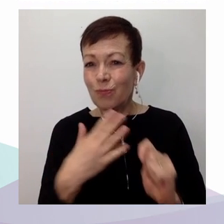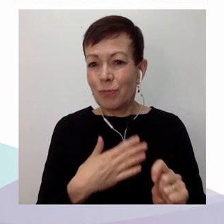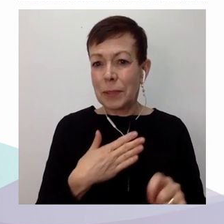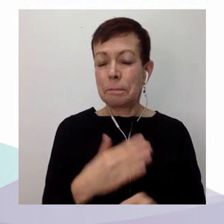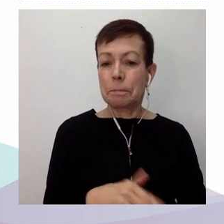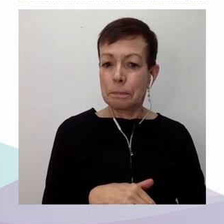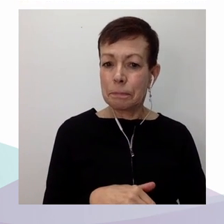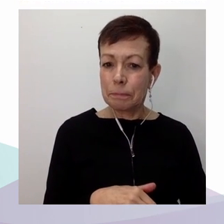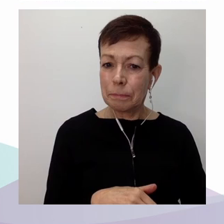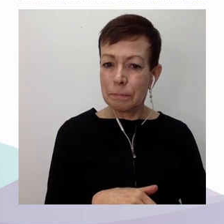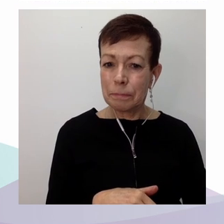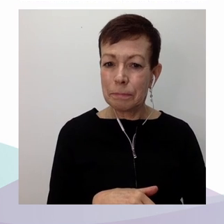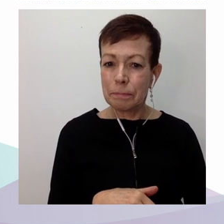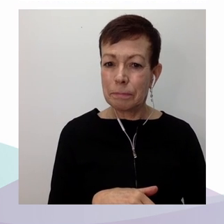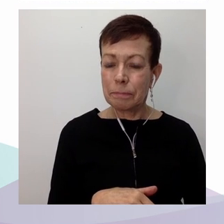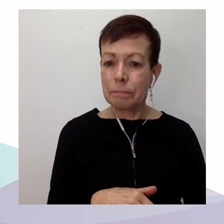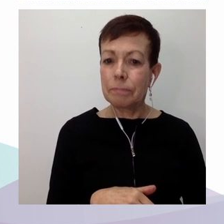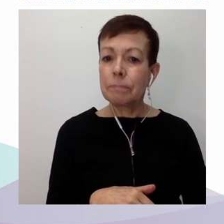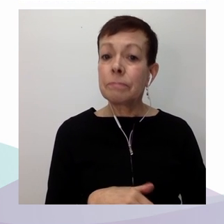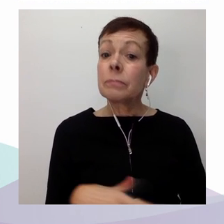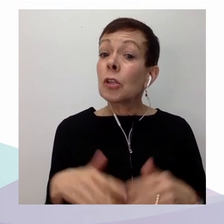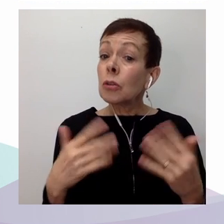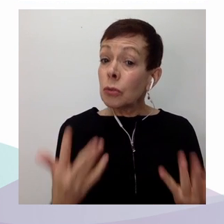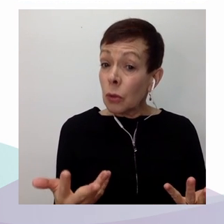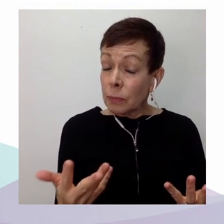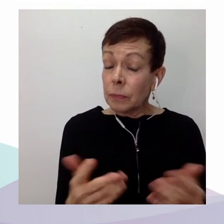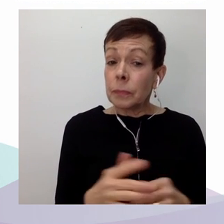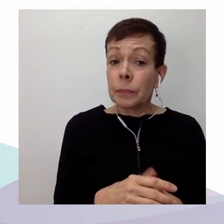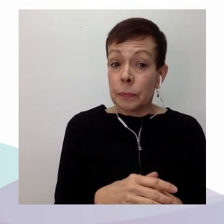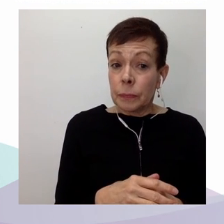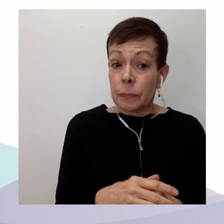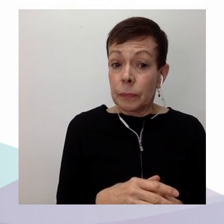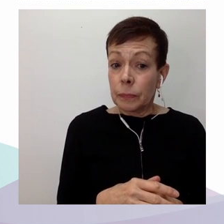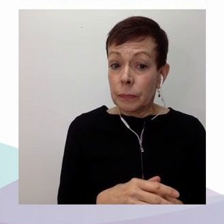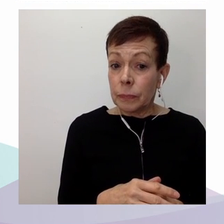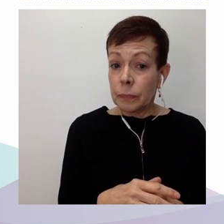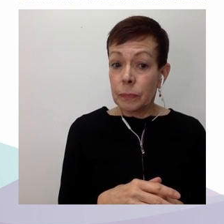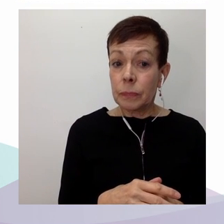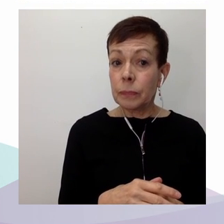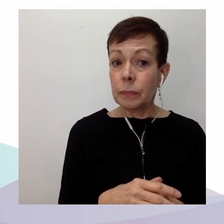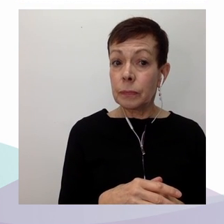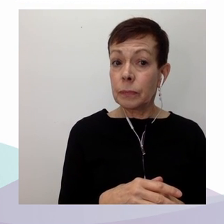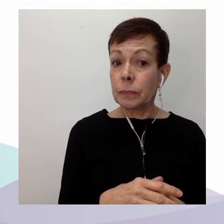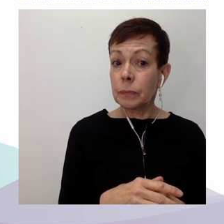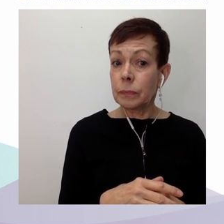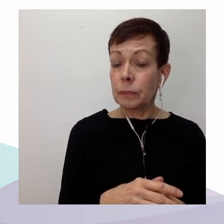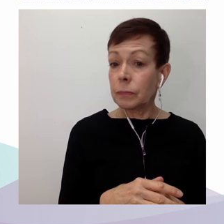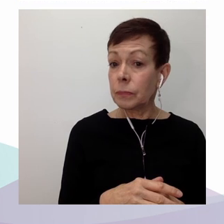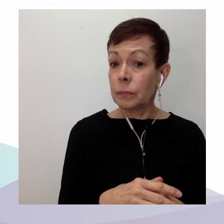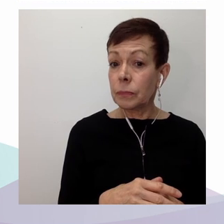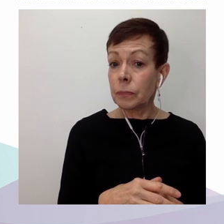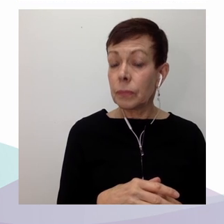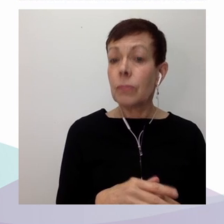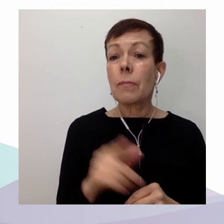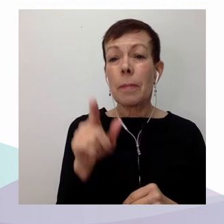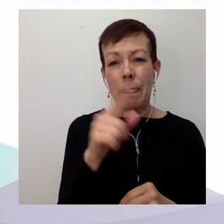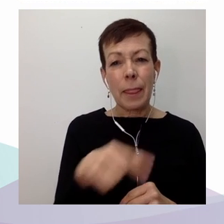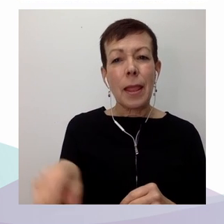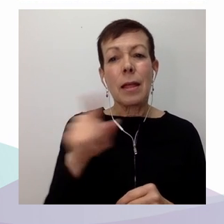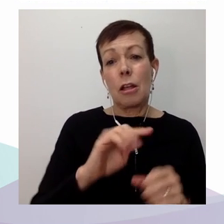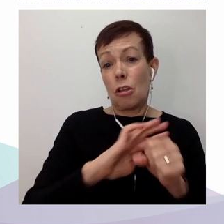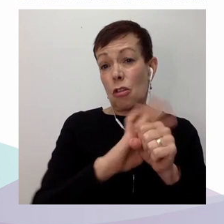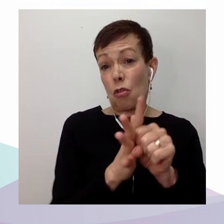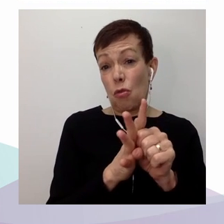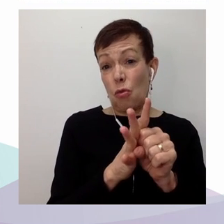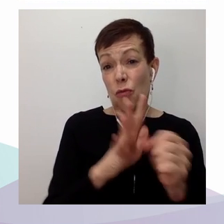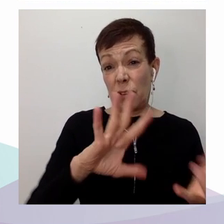Alors, bien sûr, personne ne peut nier que la crise de COVID-19 a mis en lumière les effets différenciés de la pandémie sur les personnes.